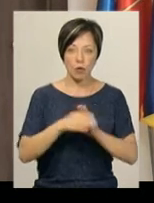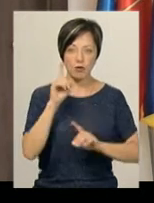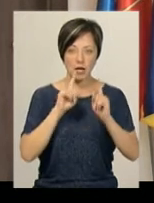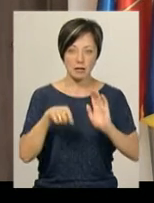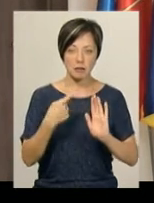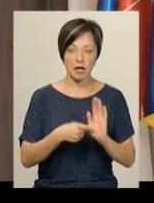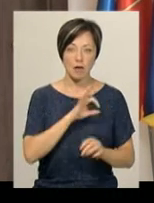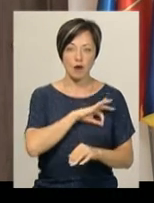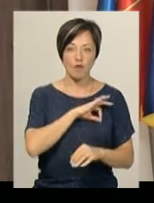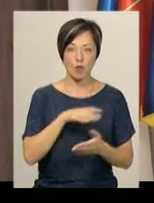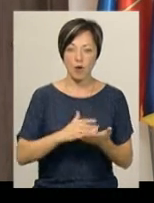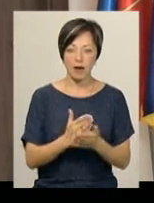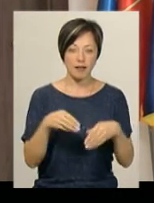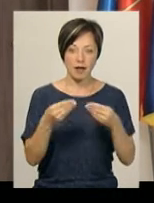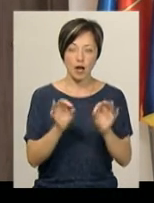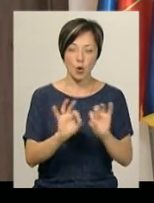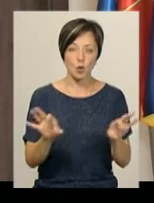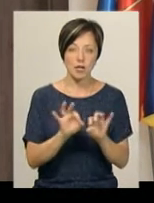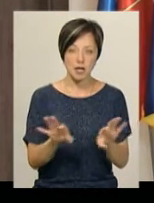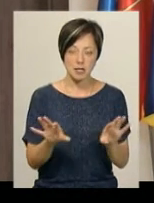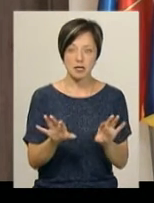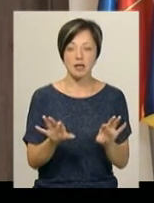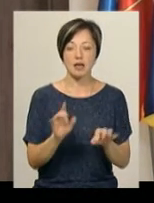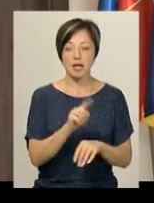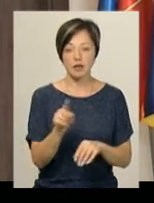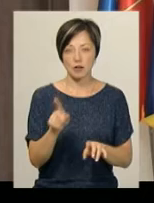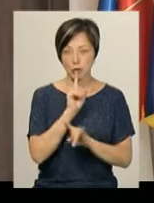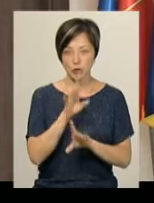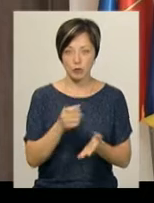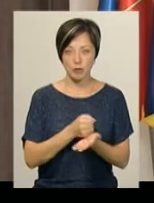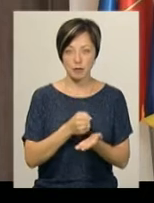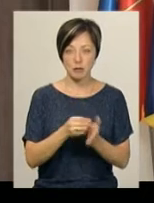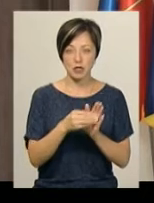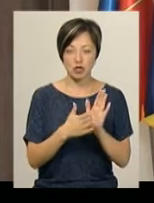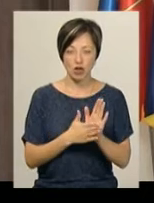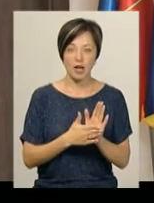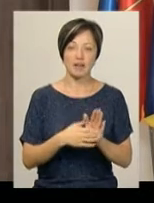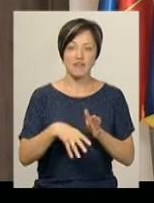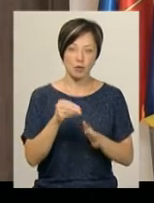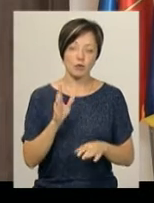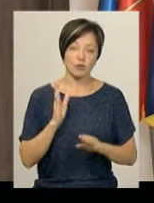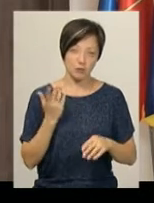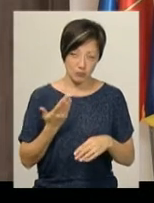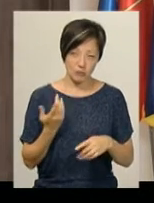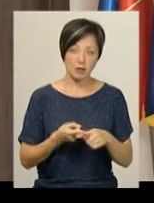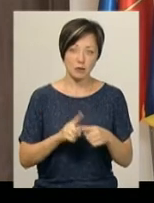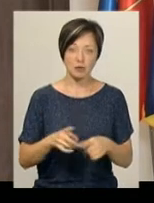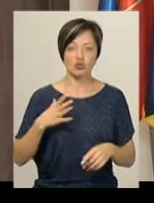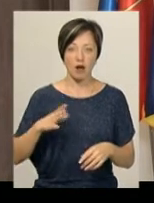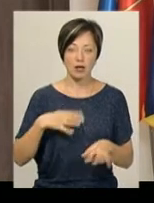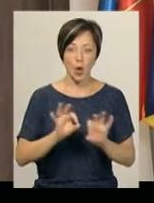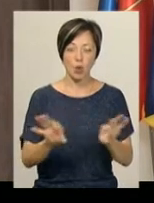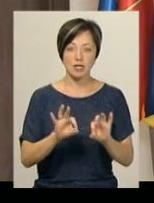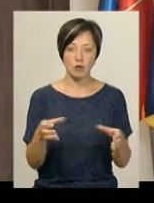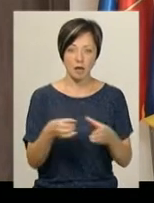Ради з питань правової політики не дасть відповідні роз'яснення, їм вони не будуть призначати відповідні вибори, тому будемо чекати роз'яснення цього комітету.